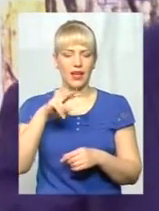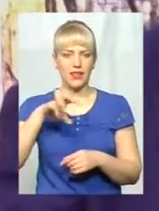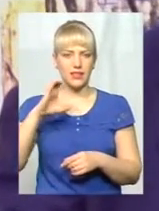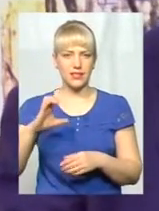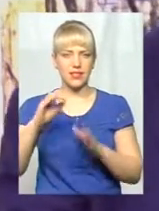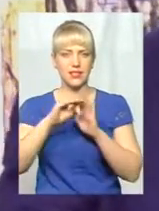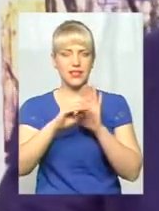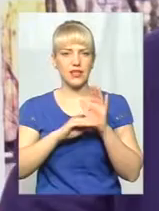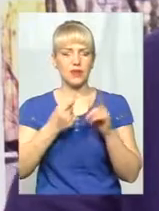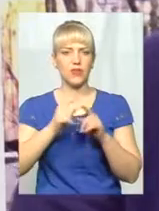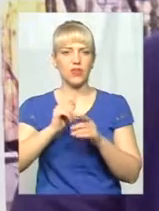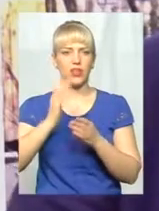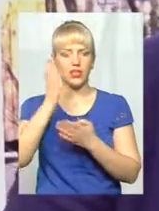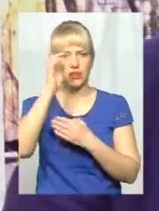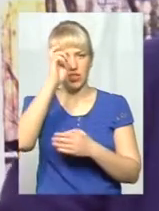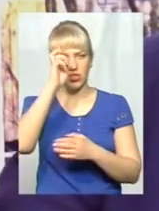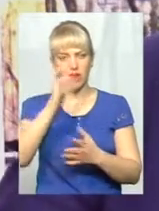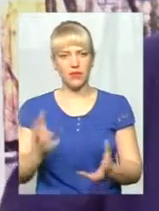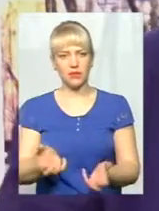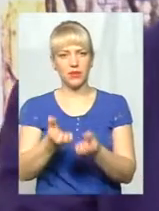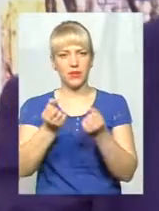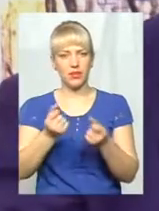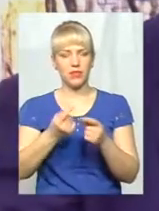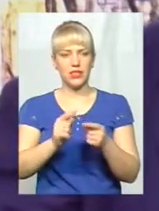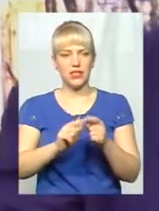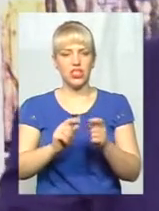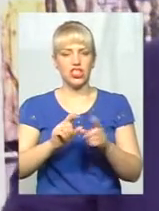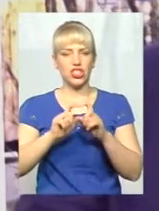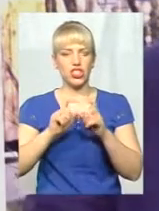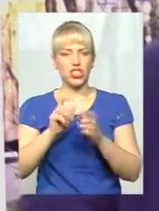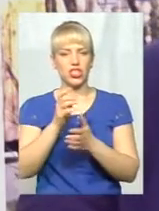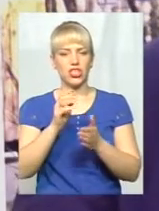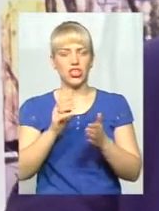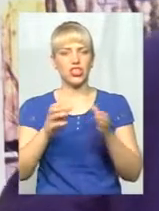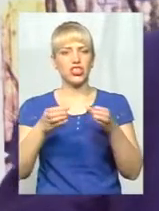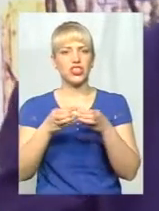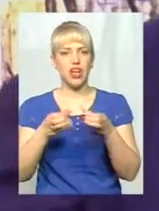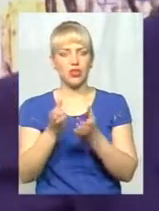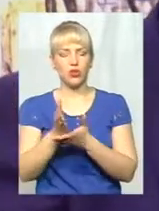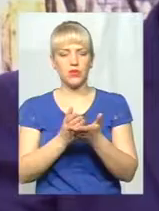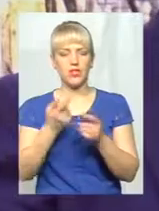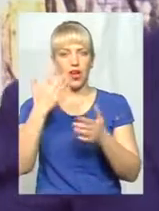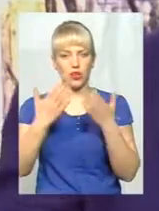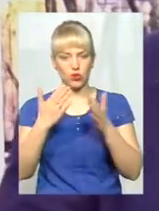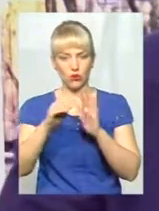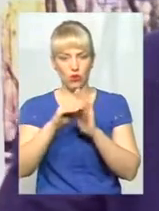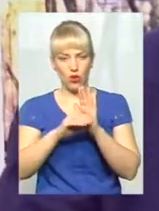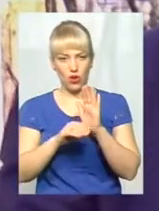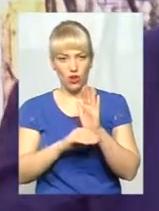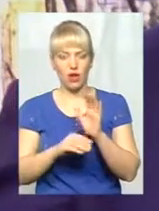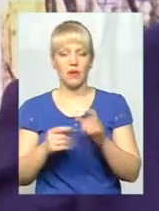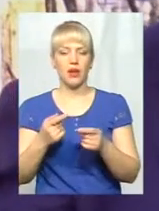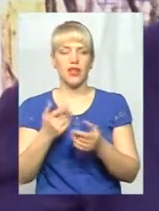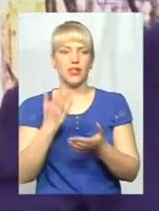воно є державна, має державну підтримку. Тобто це штат обслуговування. Ми зрозуміємо, що програма створена, їх треба обслуговувати, розвивати функціонал.